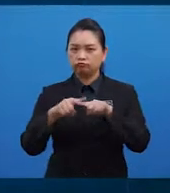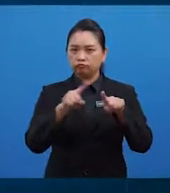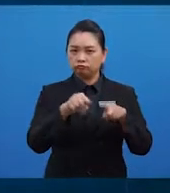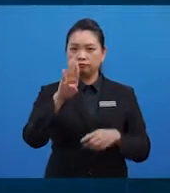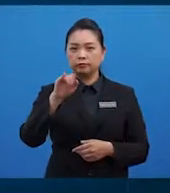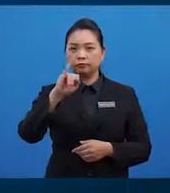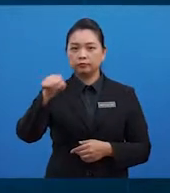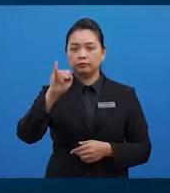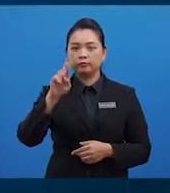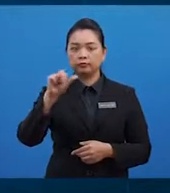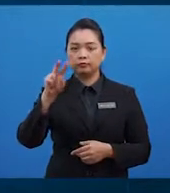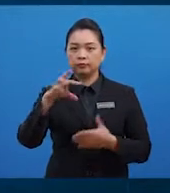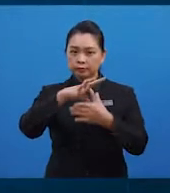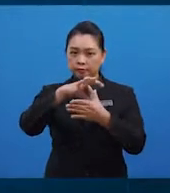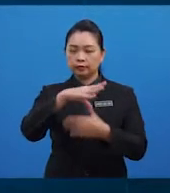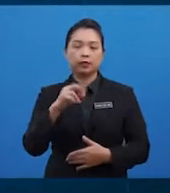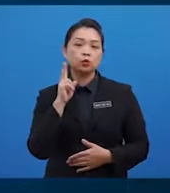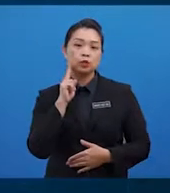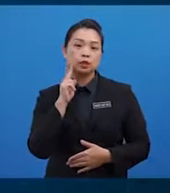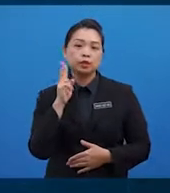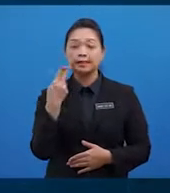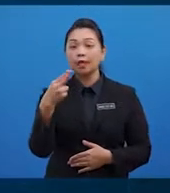daging dan sayuran hijau.